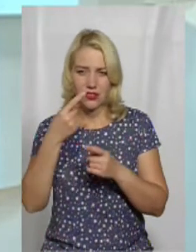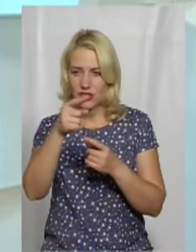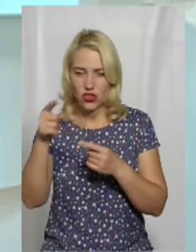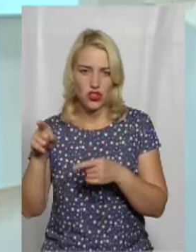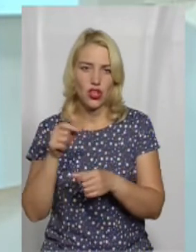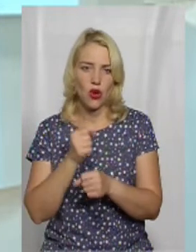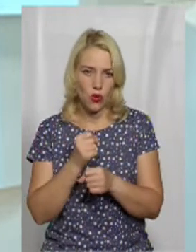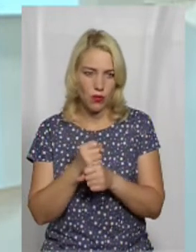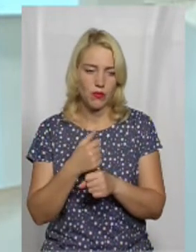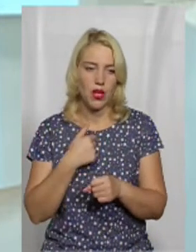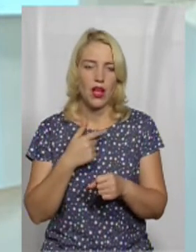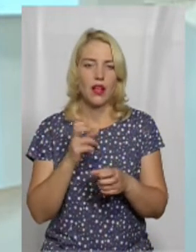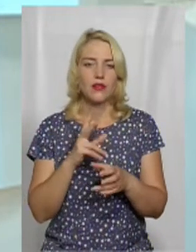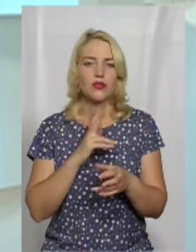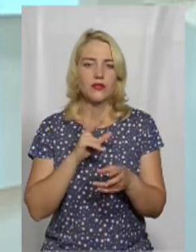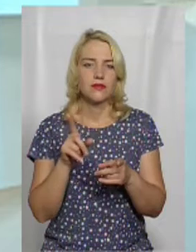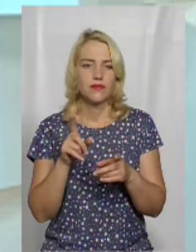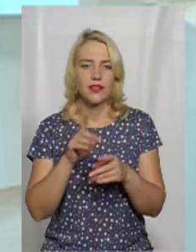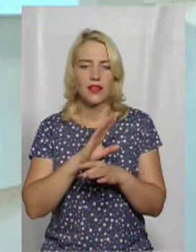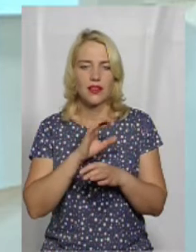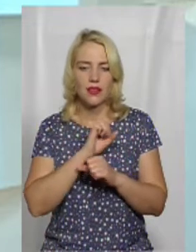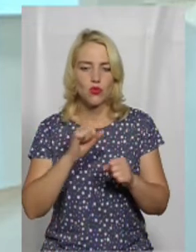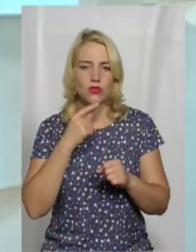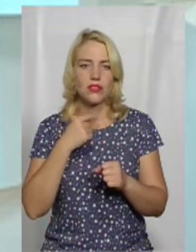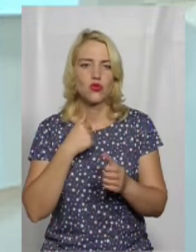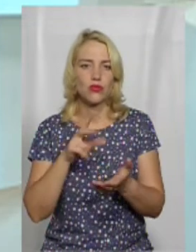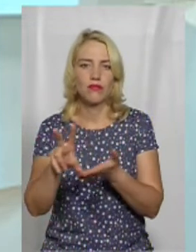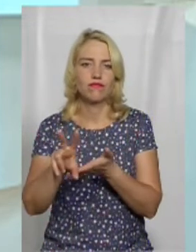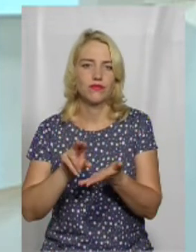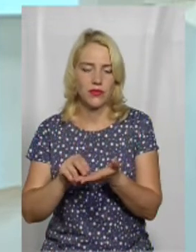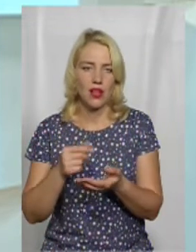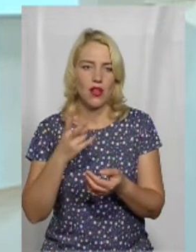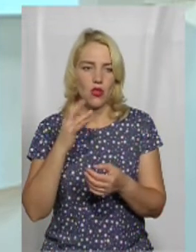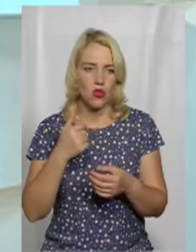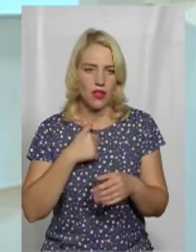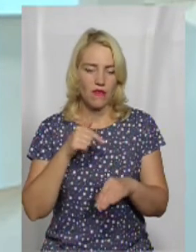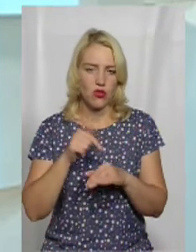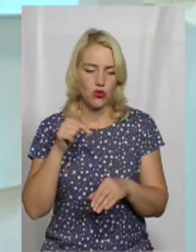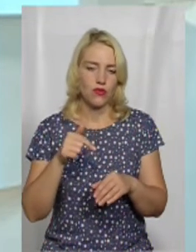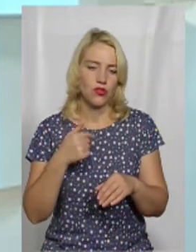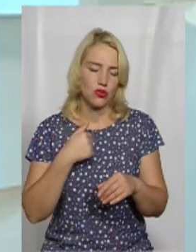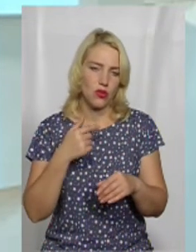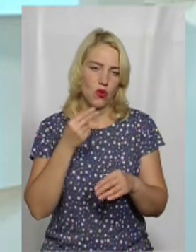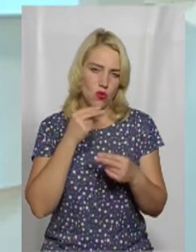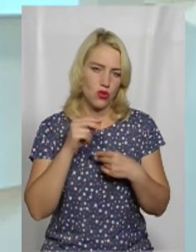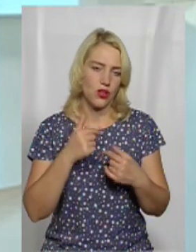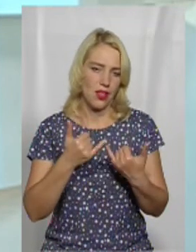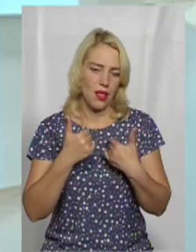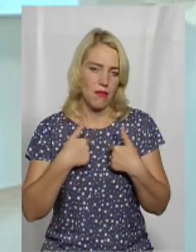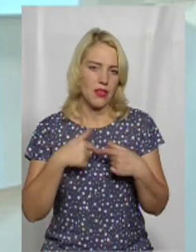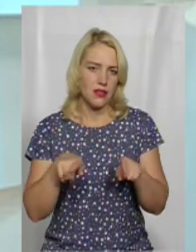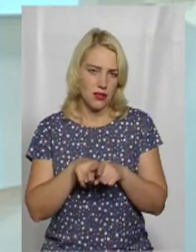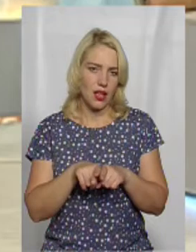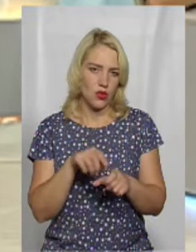Не те, щоб я за ними слідую, просто я відчув, що так для мене, напевне, краще. А як комп'ютерний